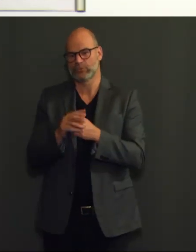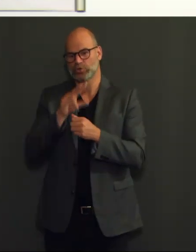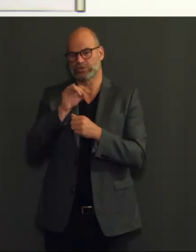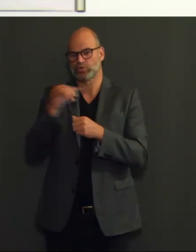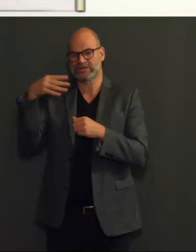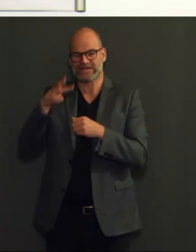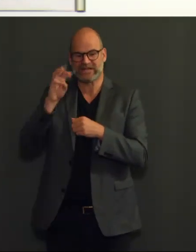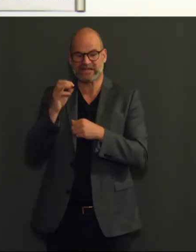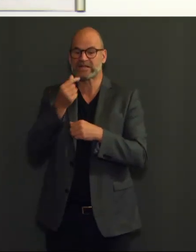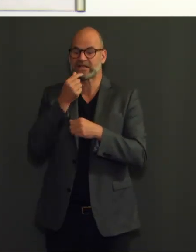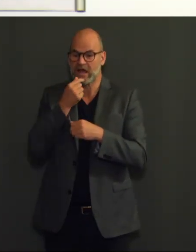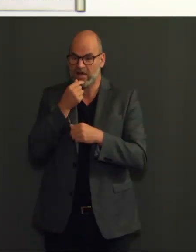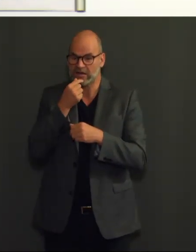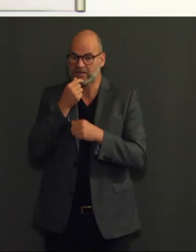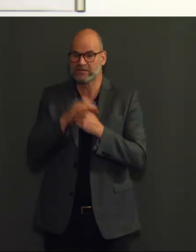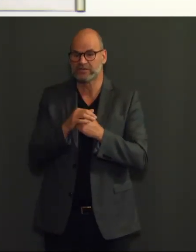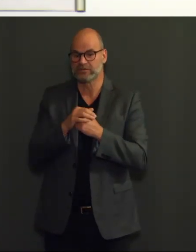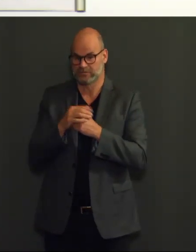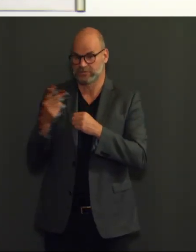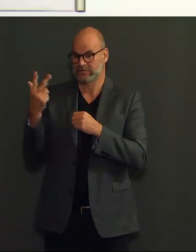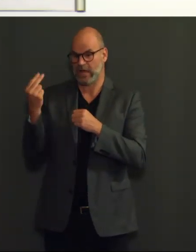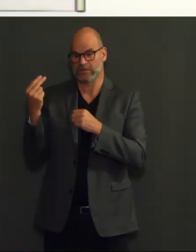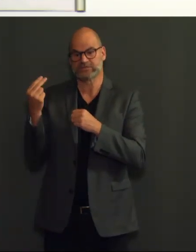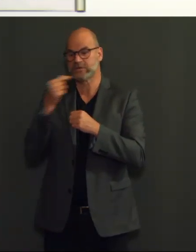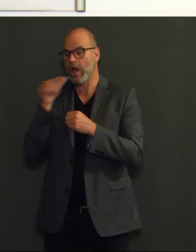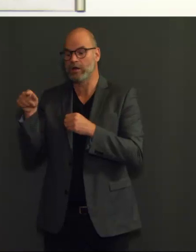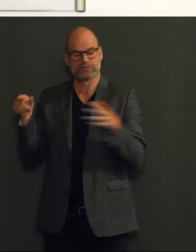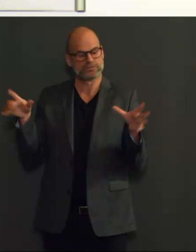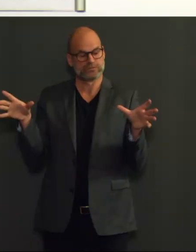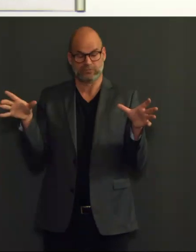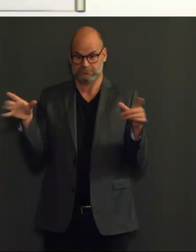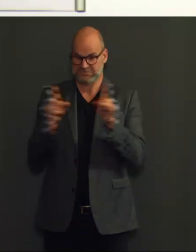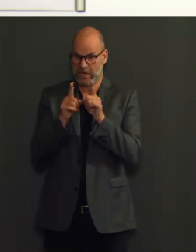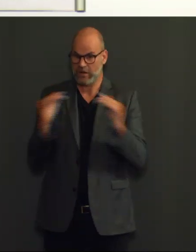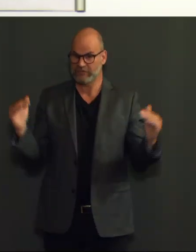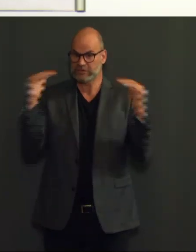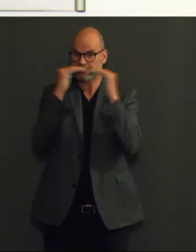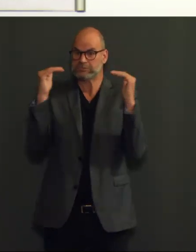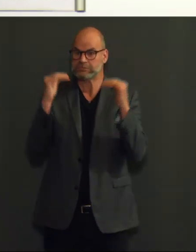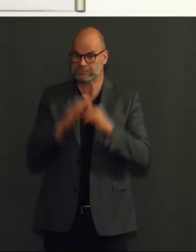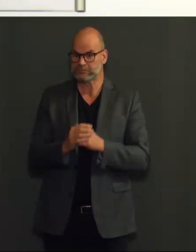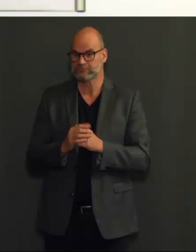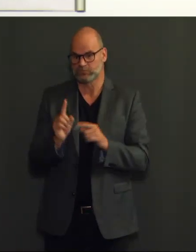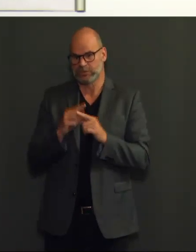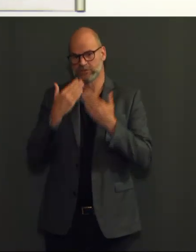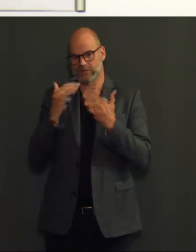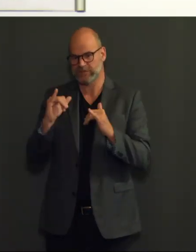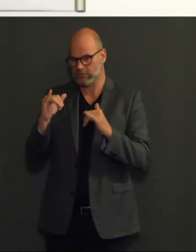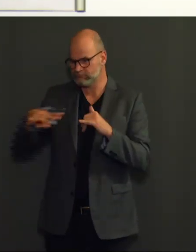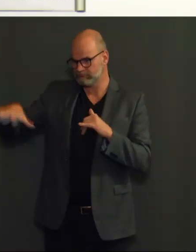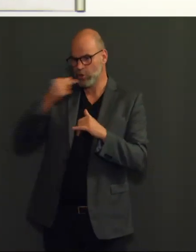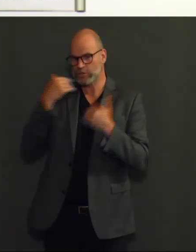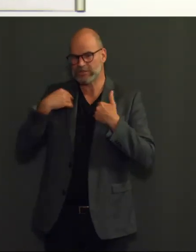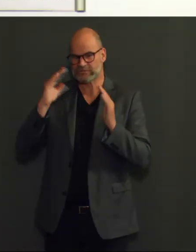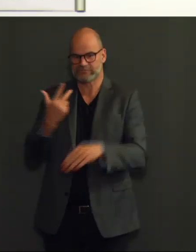Het toont niet alleen aan dat de vaccins werken tegen ernstige vormen van COVID-19, maar ook dat het voor iedereen